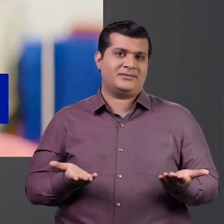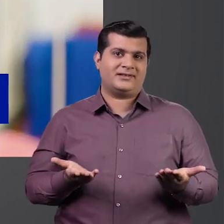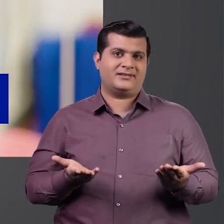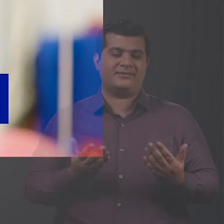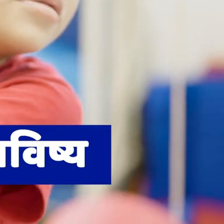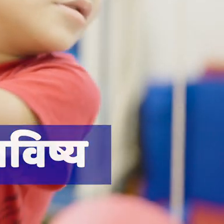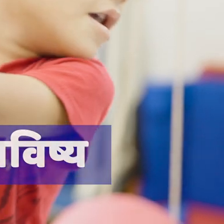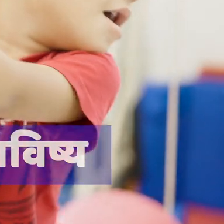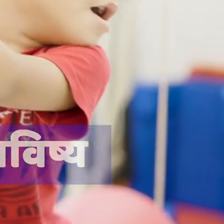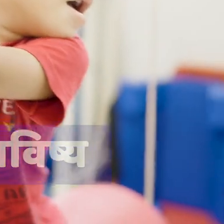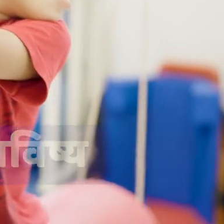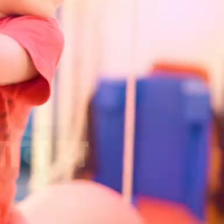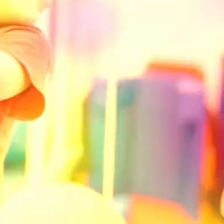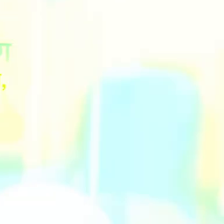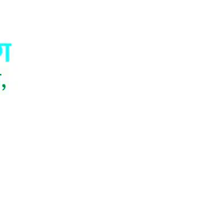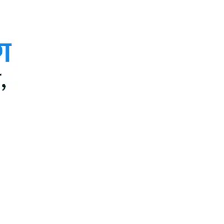भविश्य